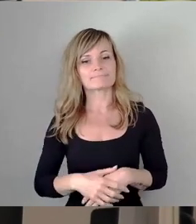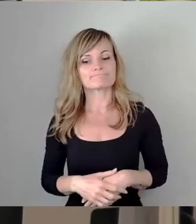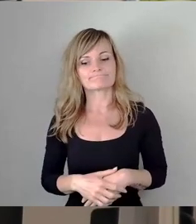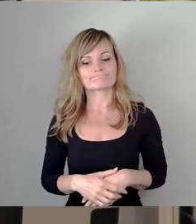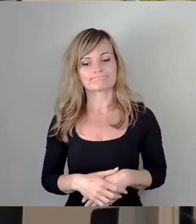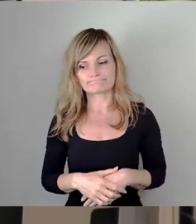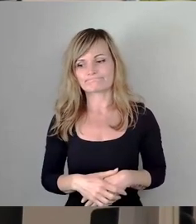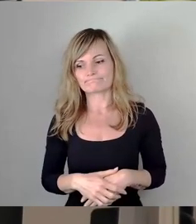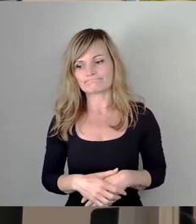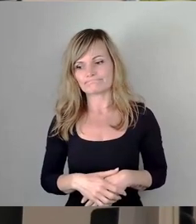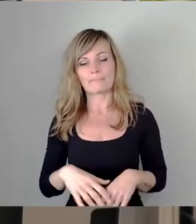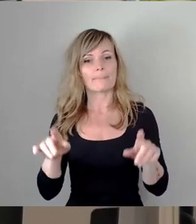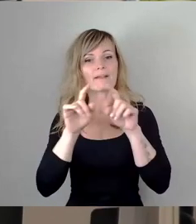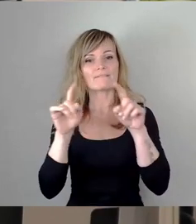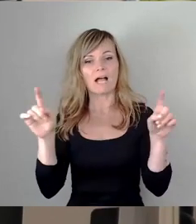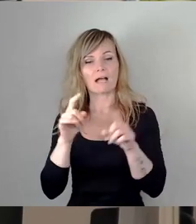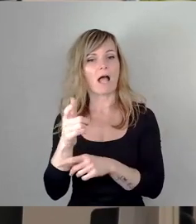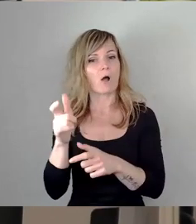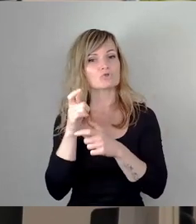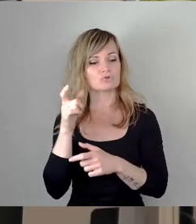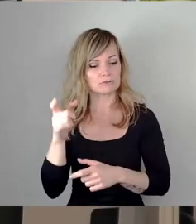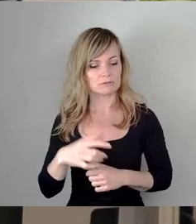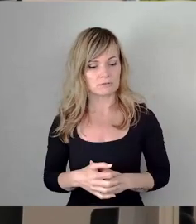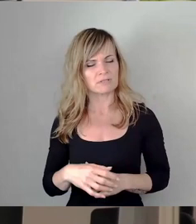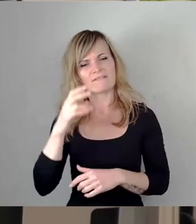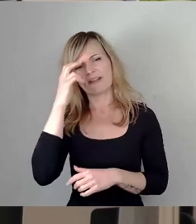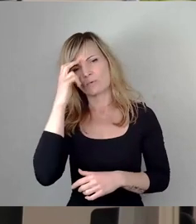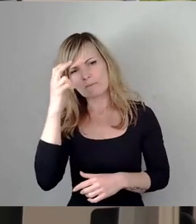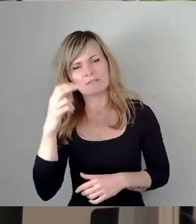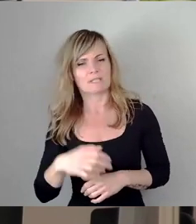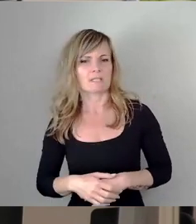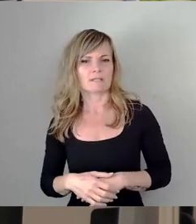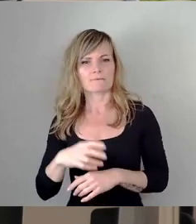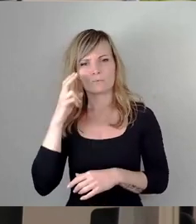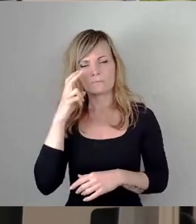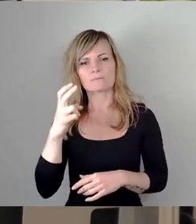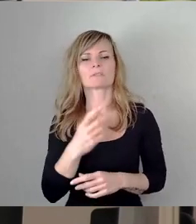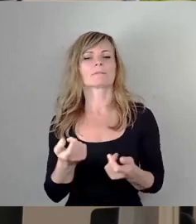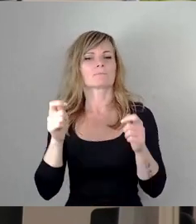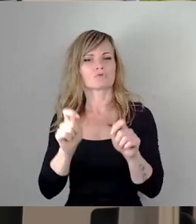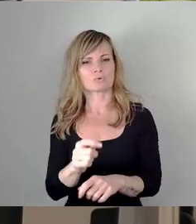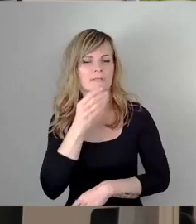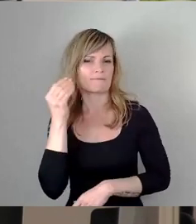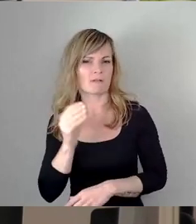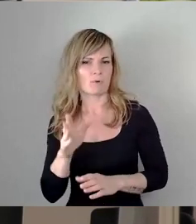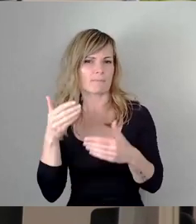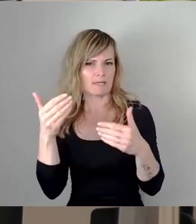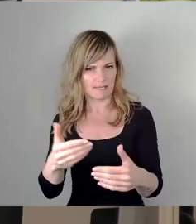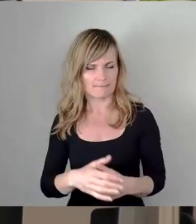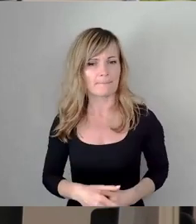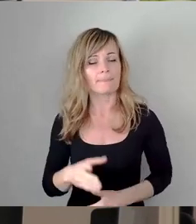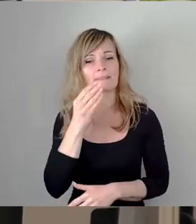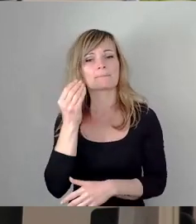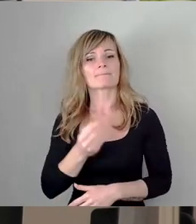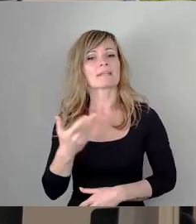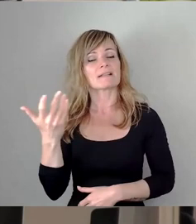Fachausschuss hat eine vernünftige Beschlussempfehlung abgegeben. Er empfiehlt nämlich dem